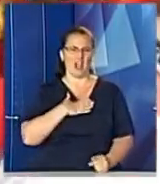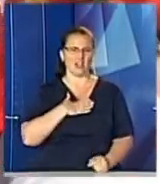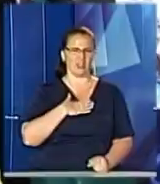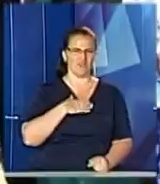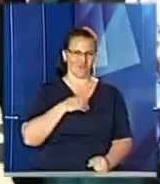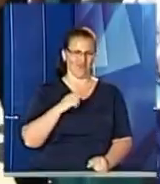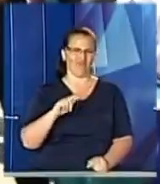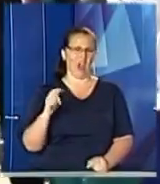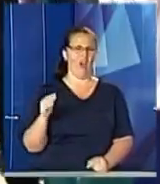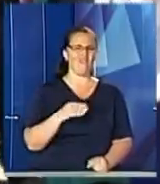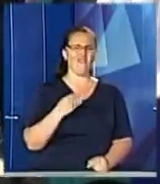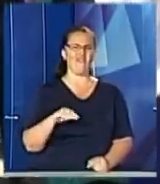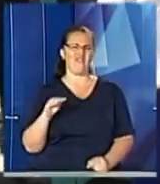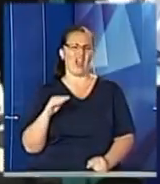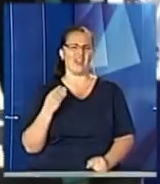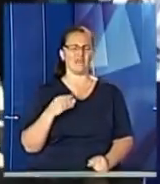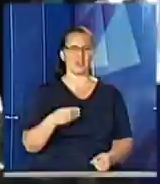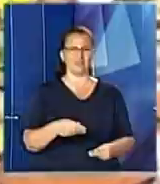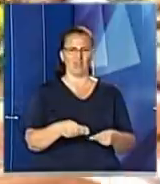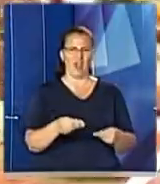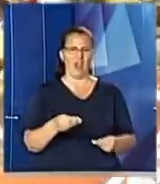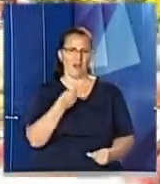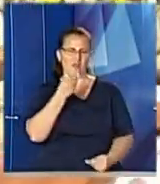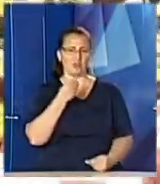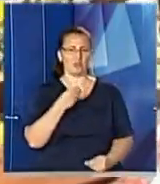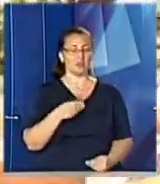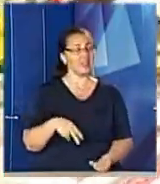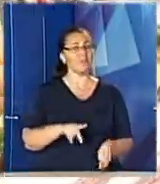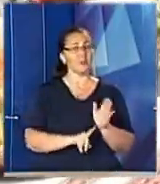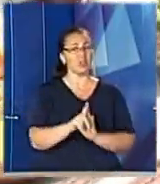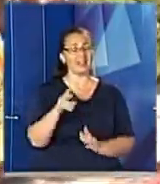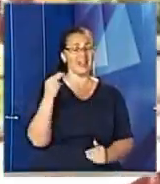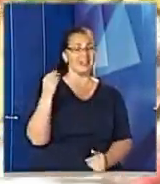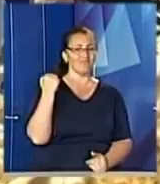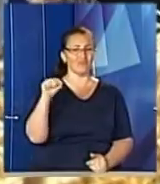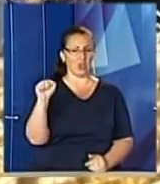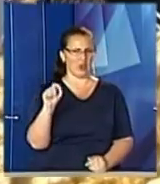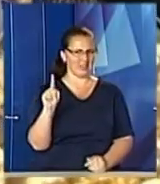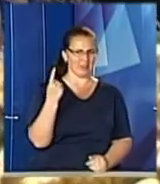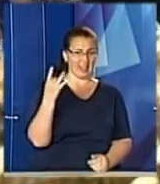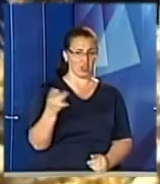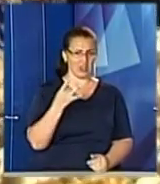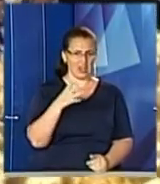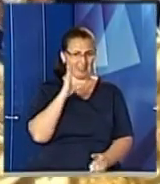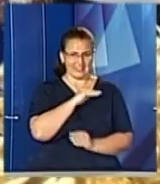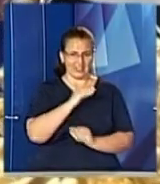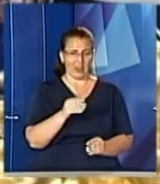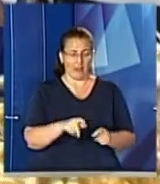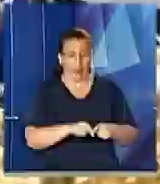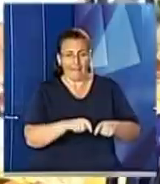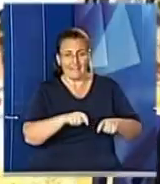Кривого. Столи накрили і одразу взялися встановлювати рекорд. Та з першого разу не вдалося, вимірювальна рулетка